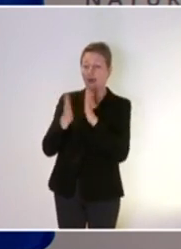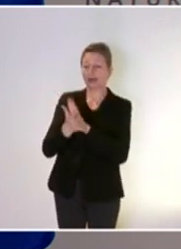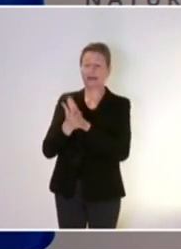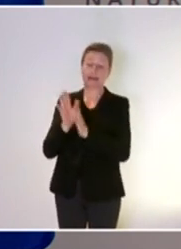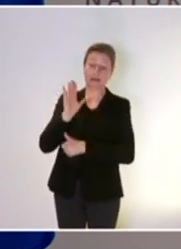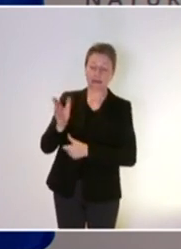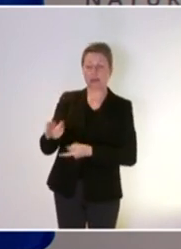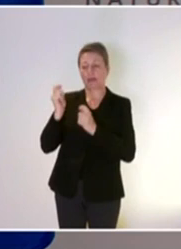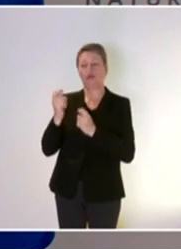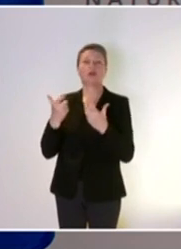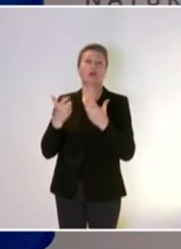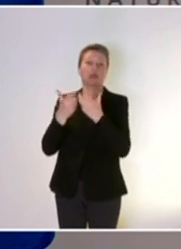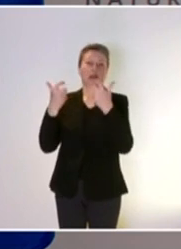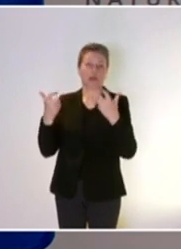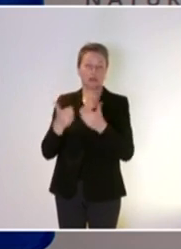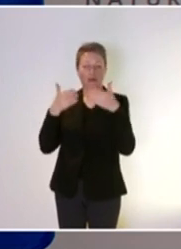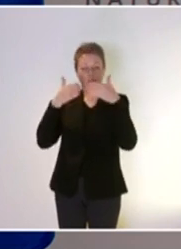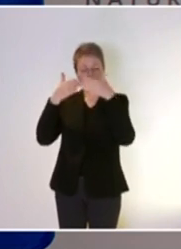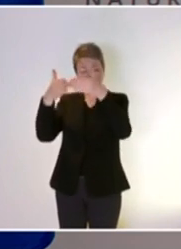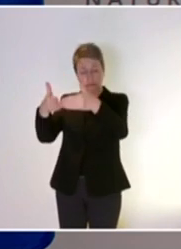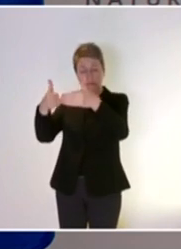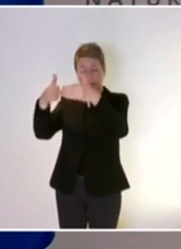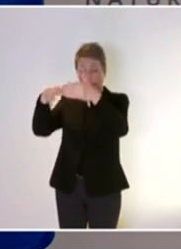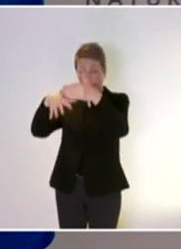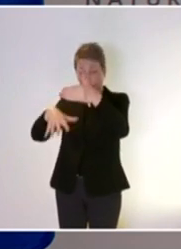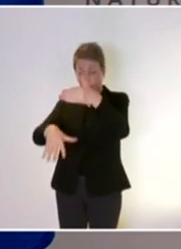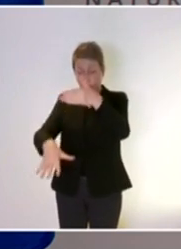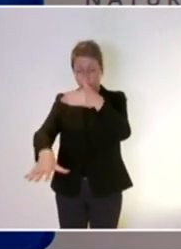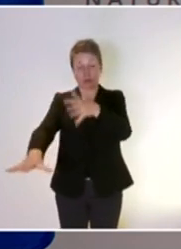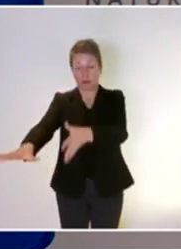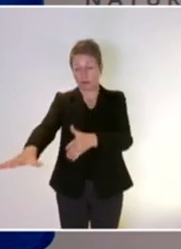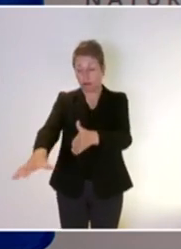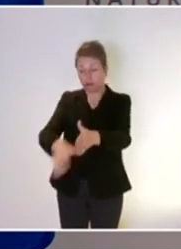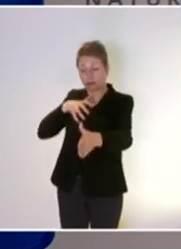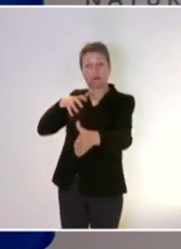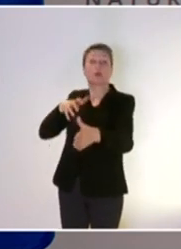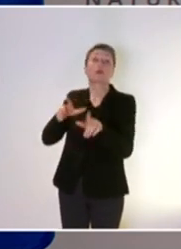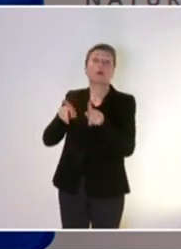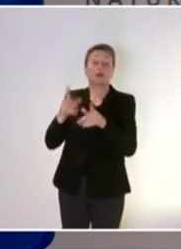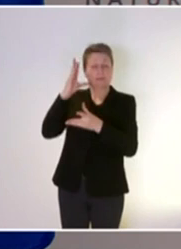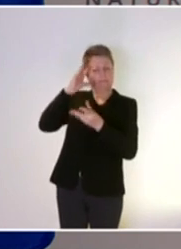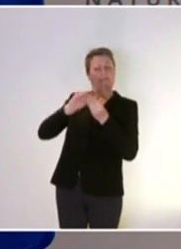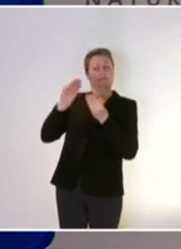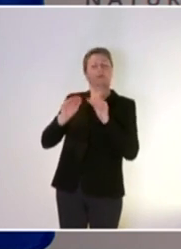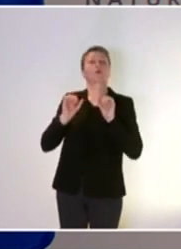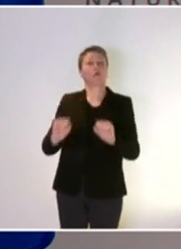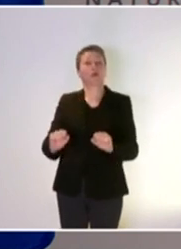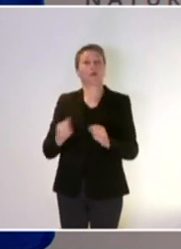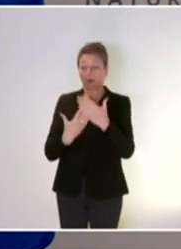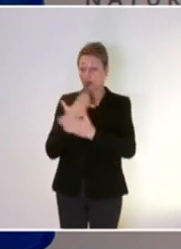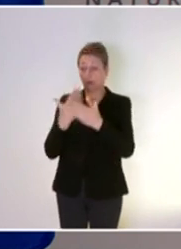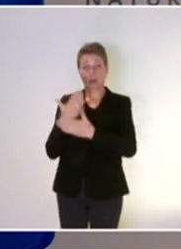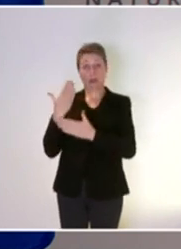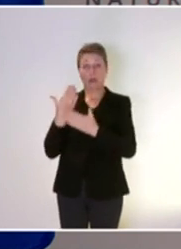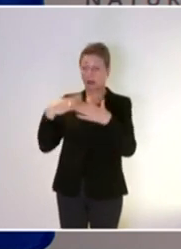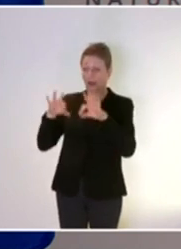pêche, on pense directement par exemple au chalutage, qui peuvent interroger. Et c'est un travail, et on l'a partagé à nouveau ce matin avec